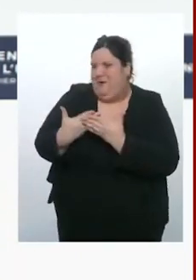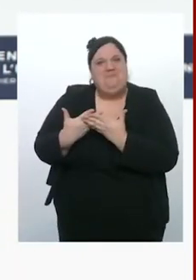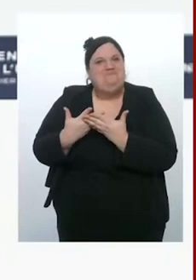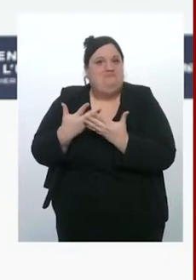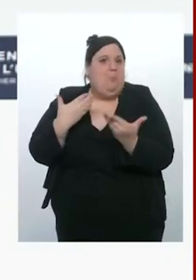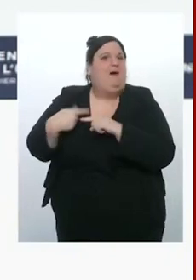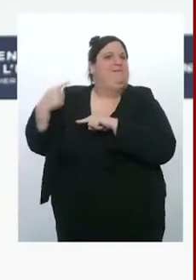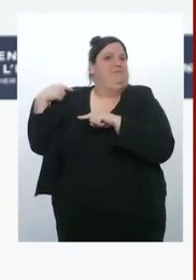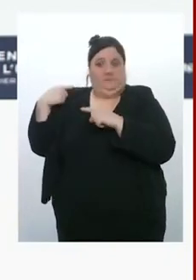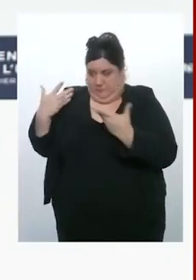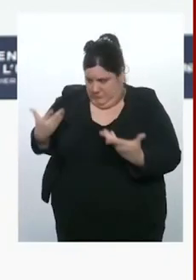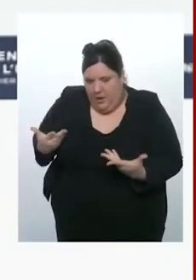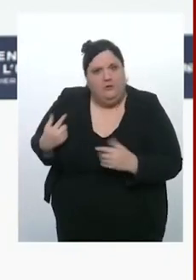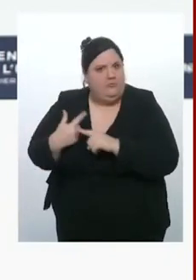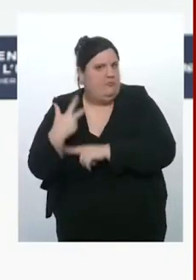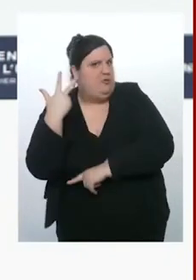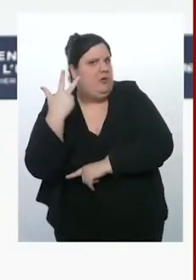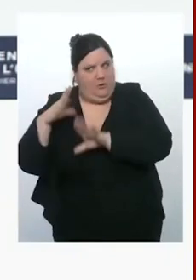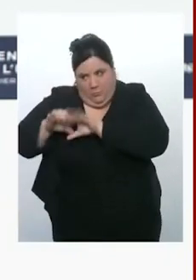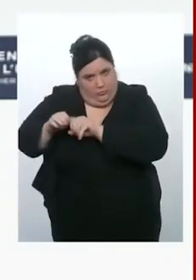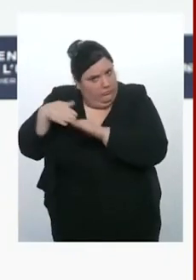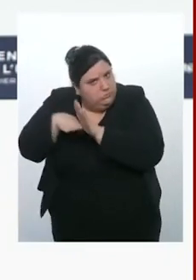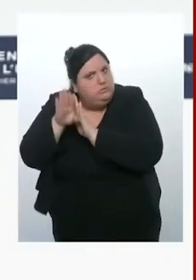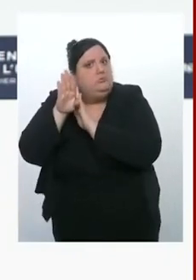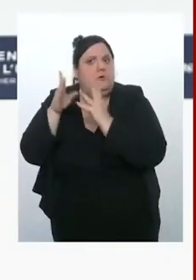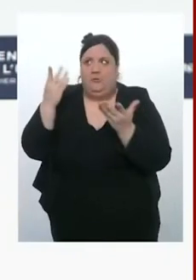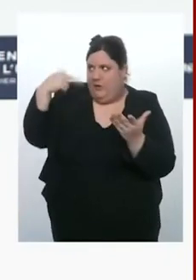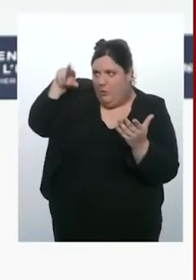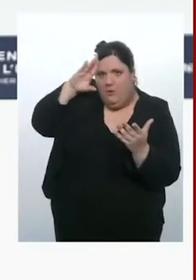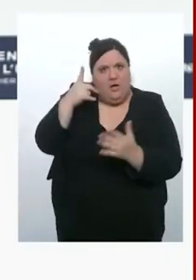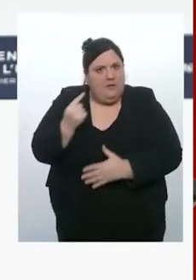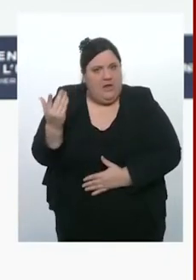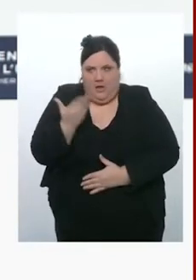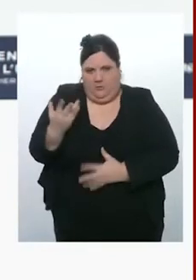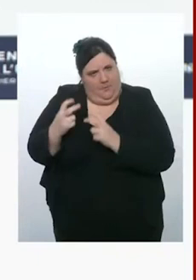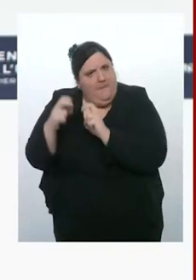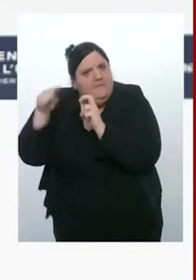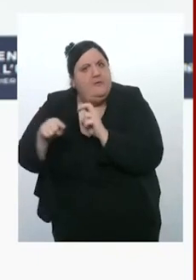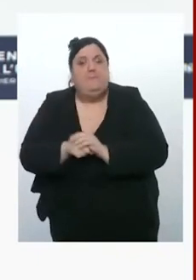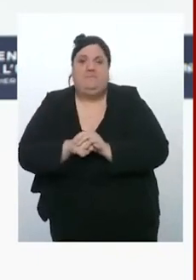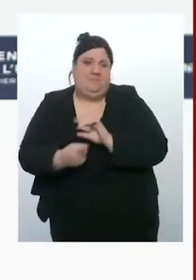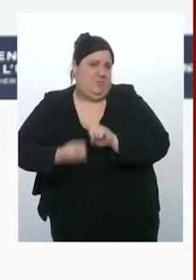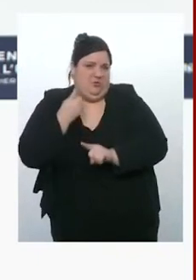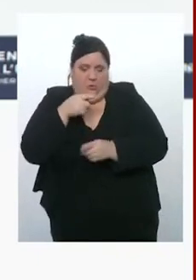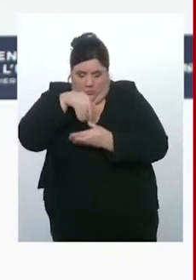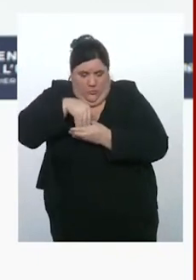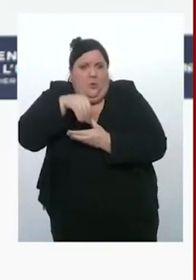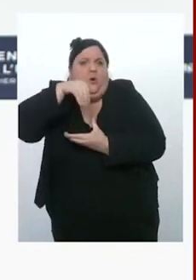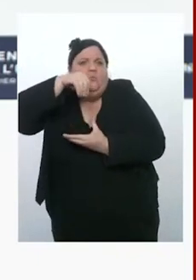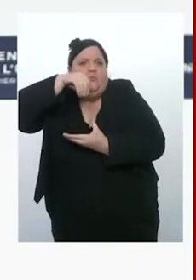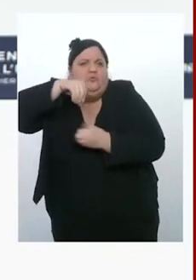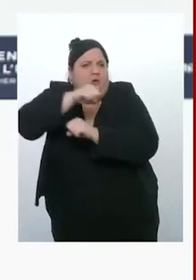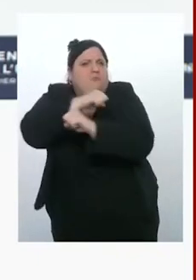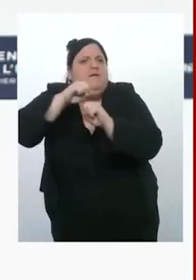partenaires possibles. Et là, nous devons sécuriser en particulier la poudre, qui est vraiment ce qui manque aujourd'hui. Parce qu'il faut vous représenter qu'en